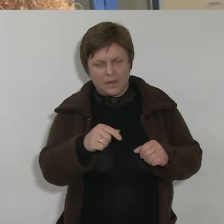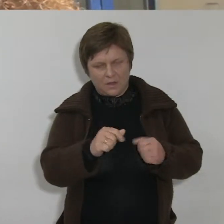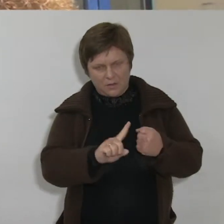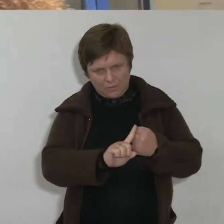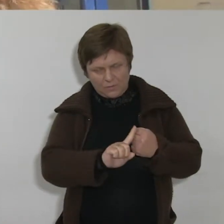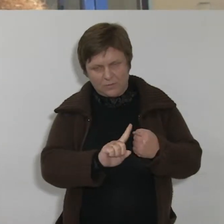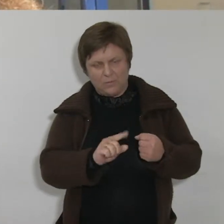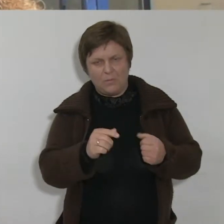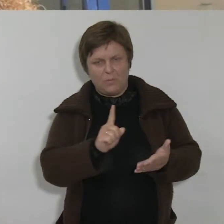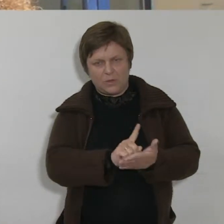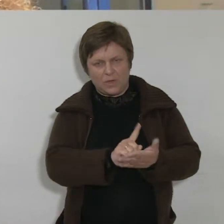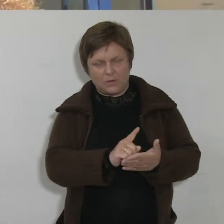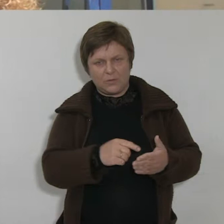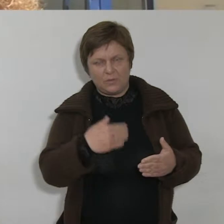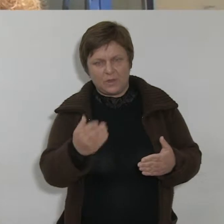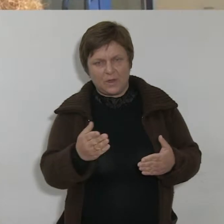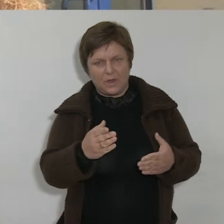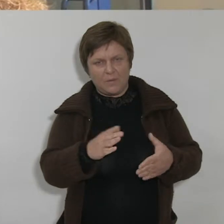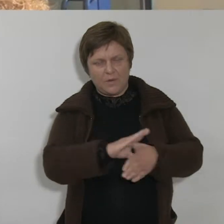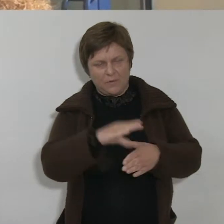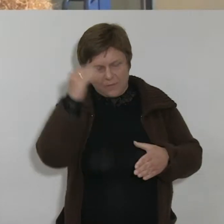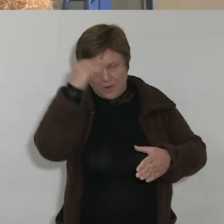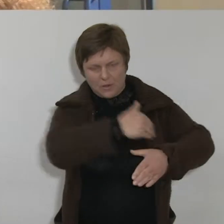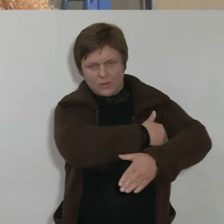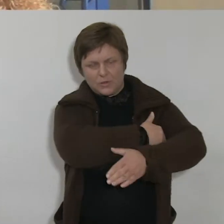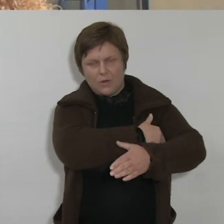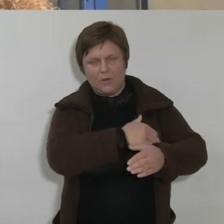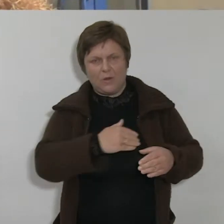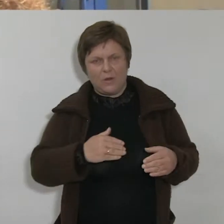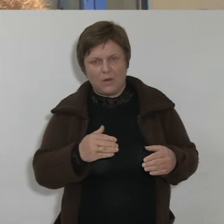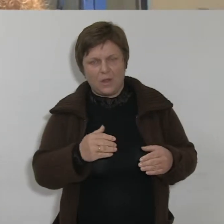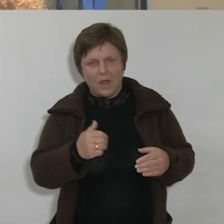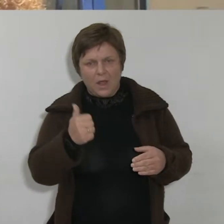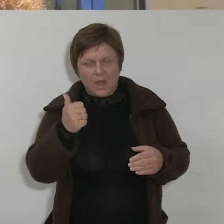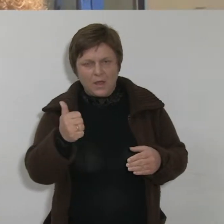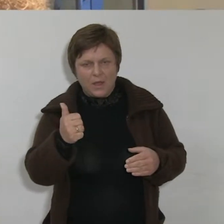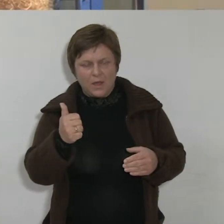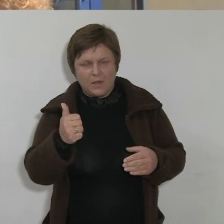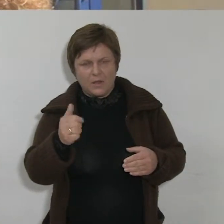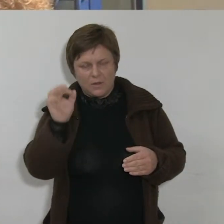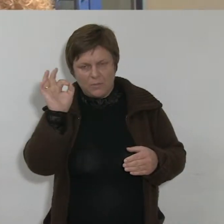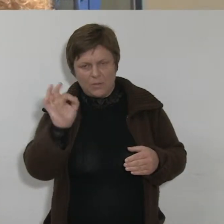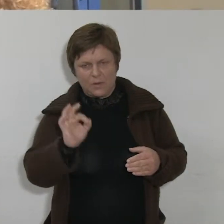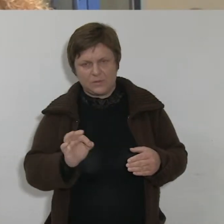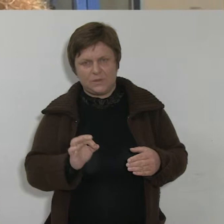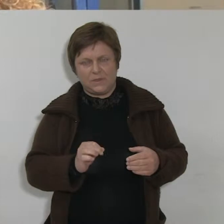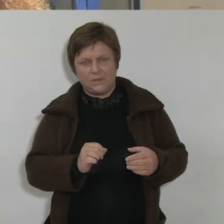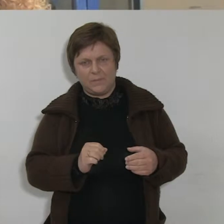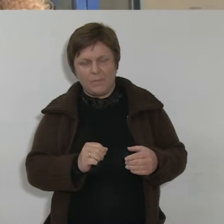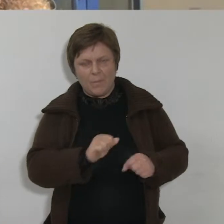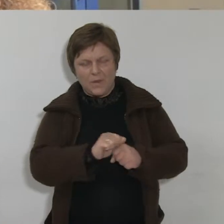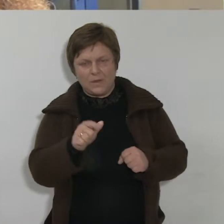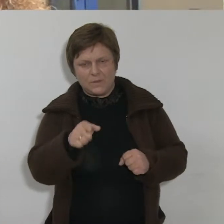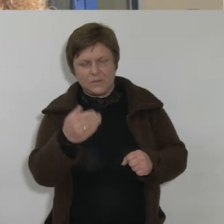Przekazujemy 1%, dzięki czemu uczniowie naszej szkoły biorą udział w bezpłatnych zajęcia spływania, z narciarstwa. Także jest to naprawdę